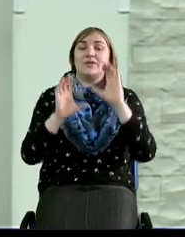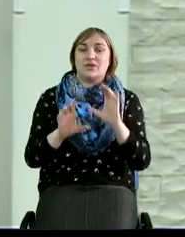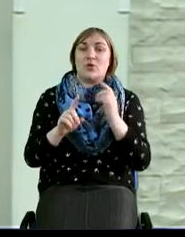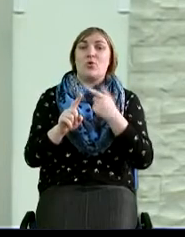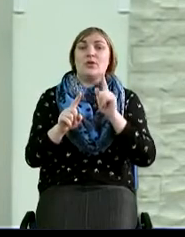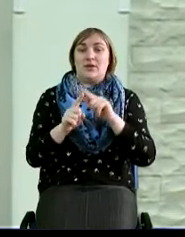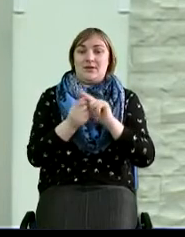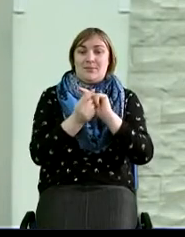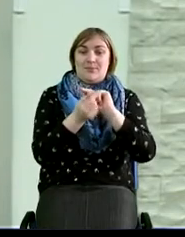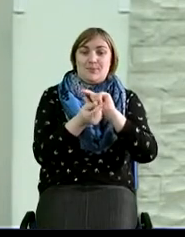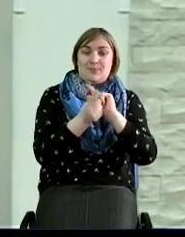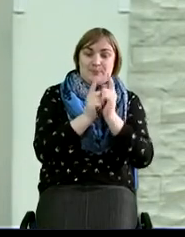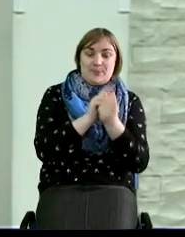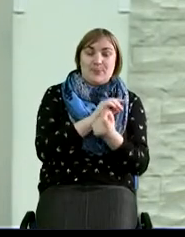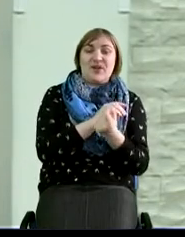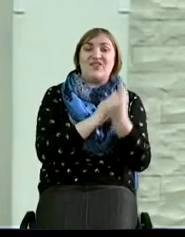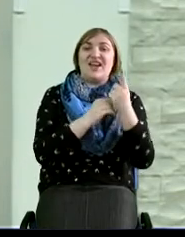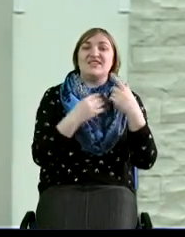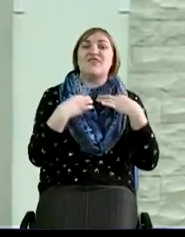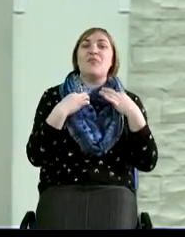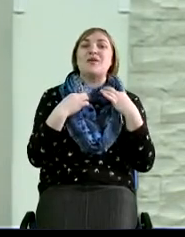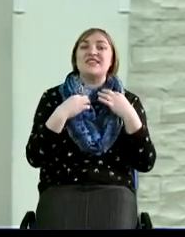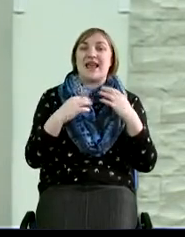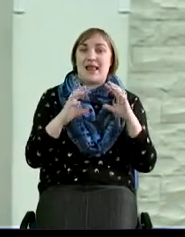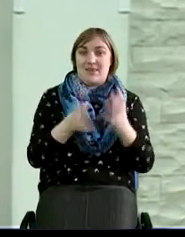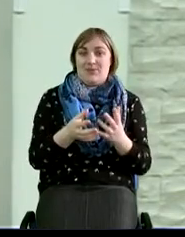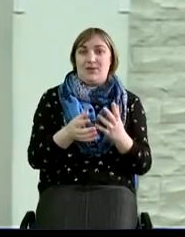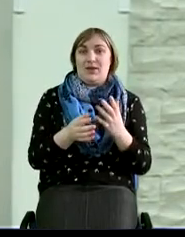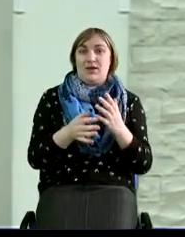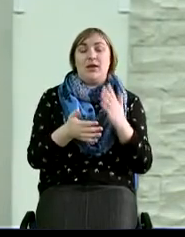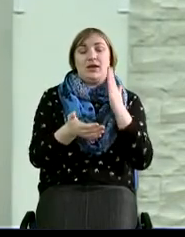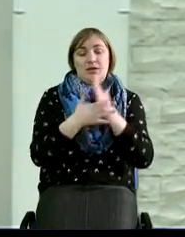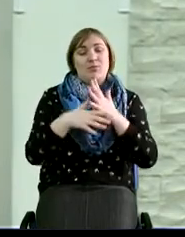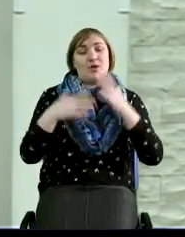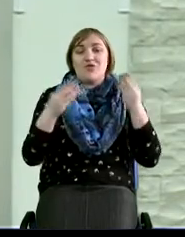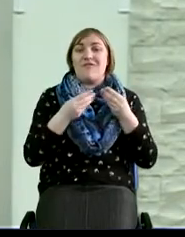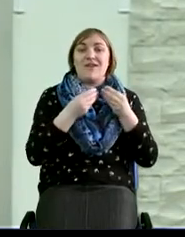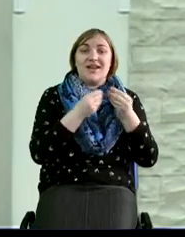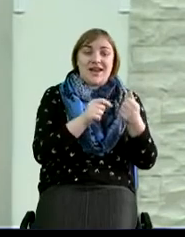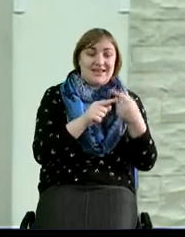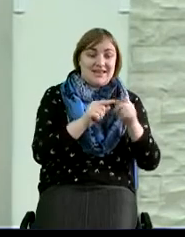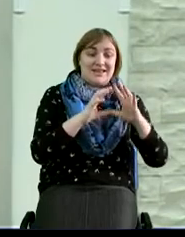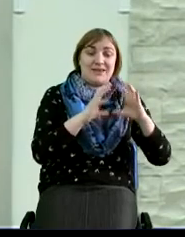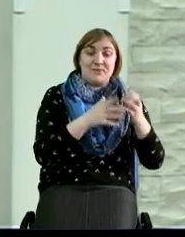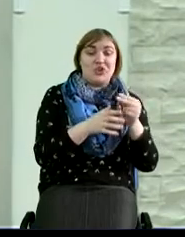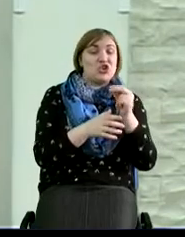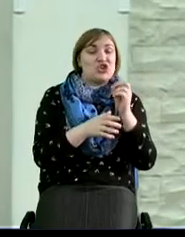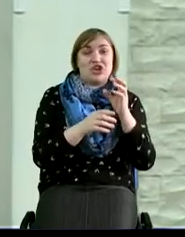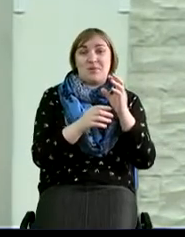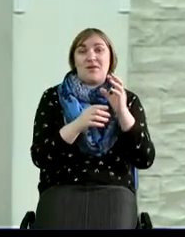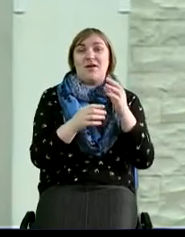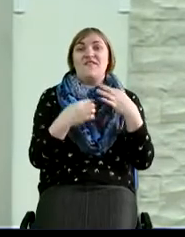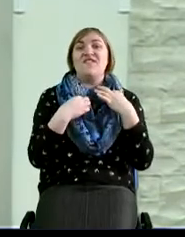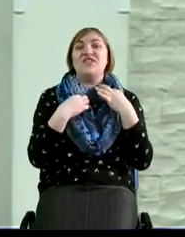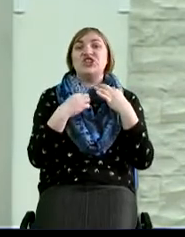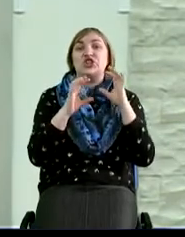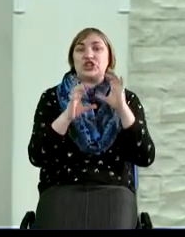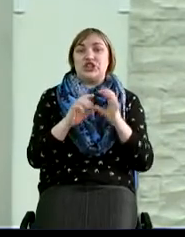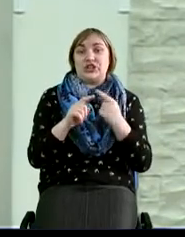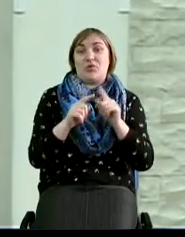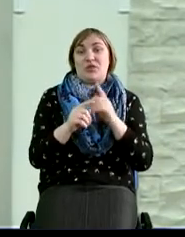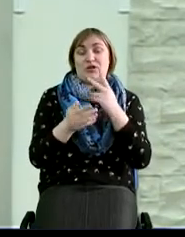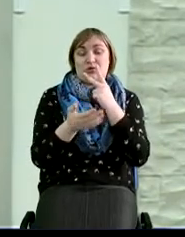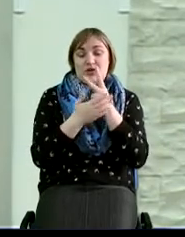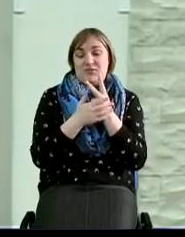материализуются, что они имеют гораздо большее влияние на этот мир, чем эти физические законы, которые мы